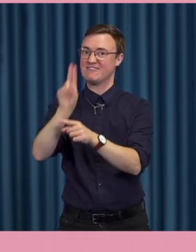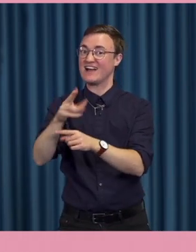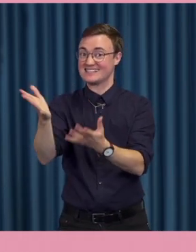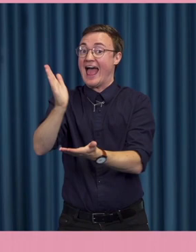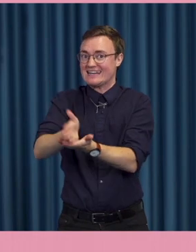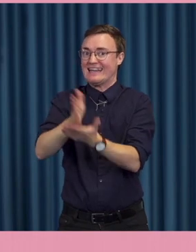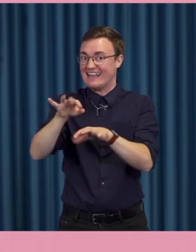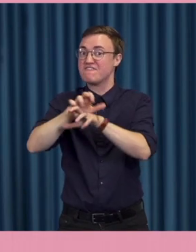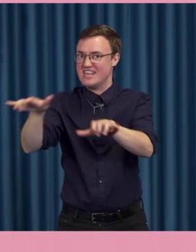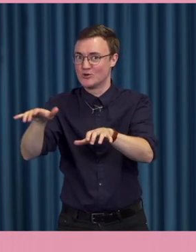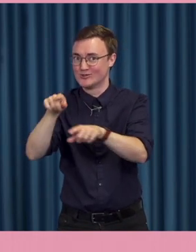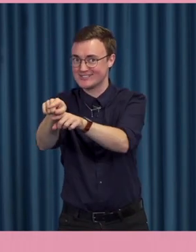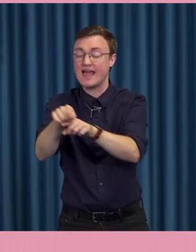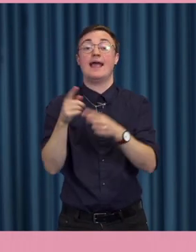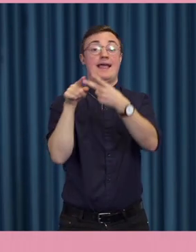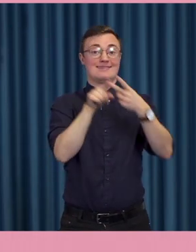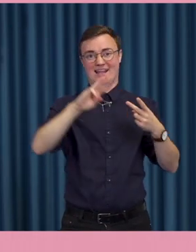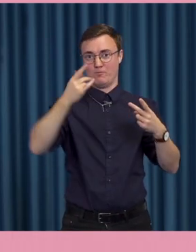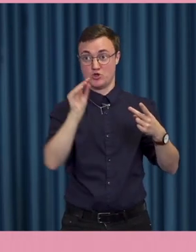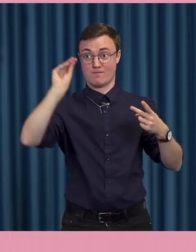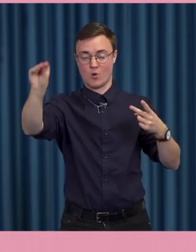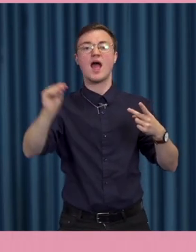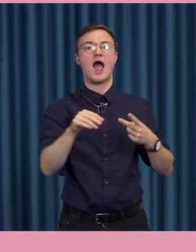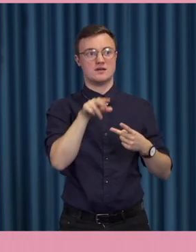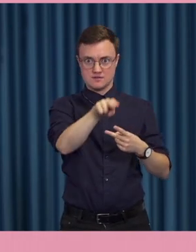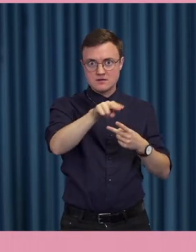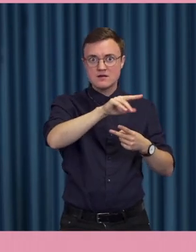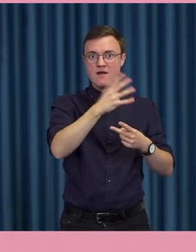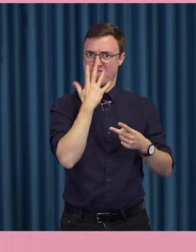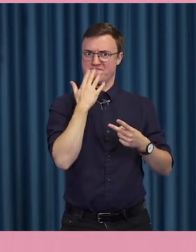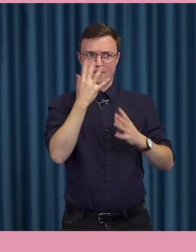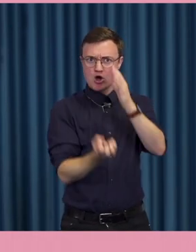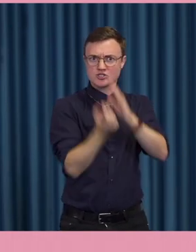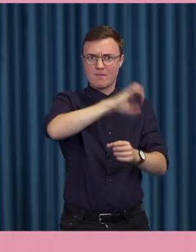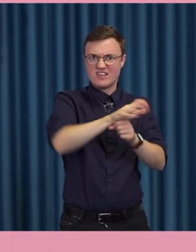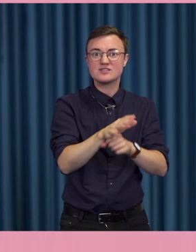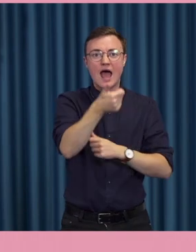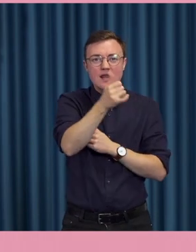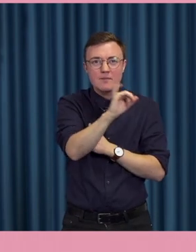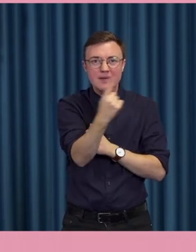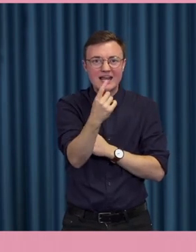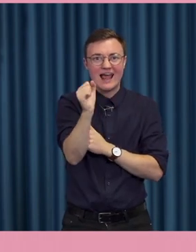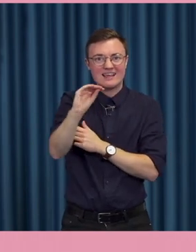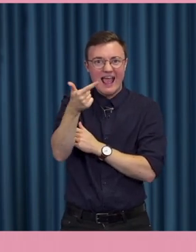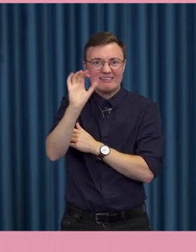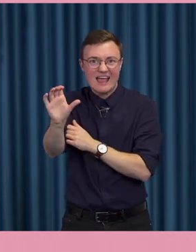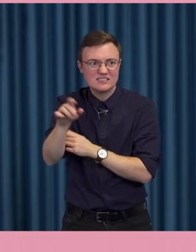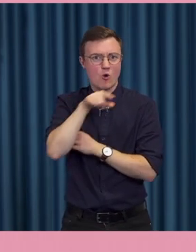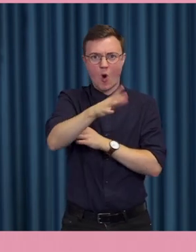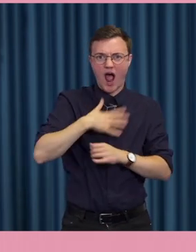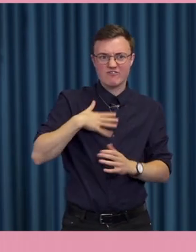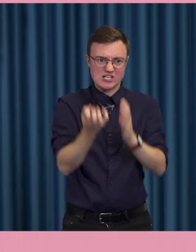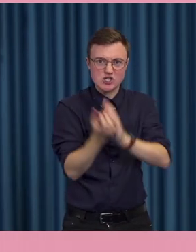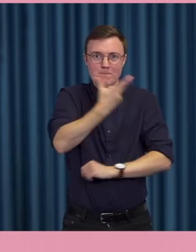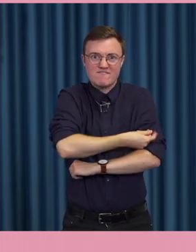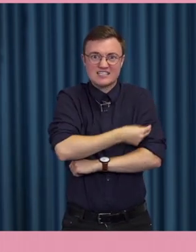sprids. En annan som drivs ganska hårt är att viruset har egentligen skapats av Bill Gates som i själva verket är ute efter att få göra ett vaccin